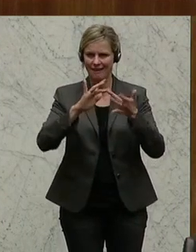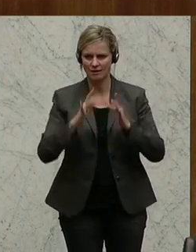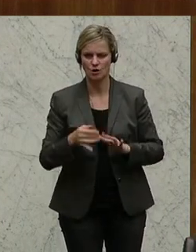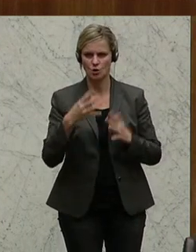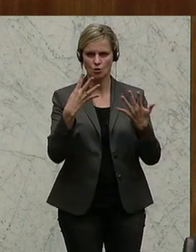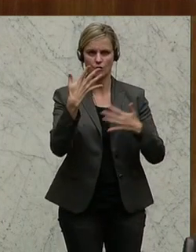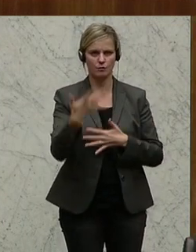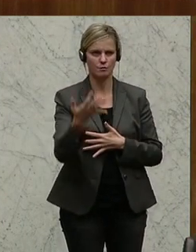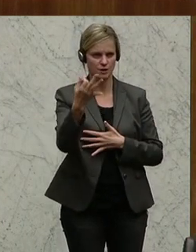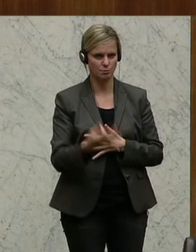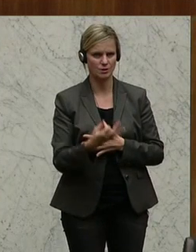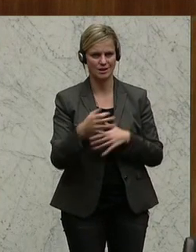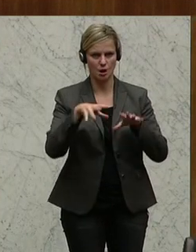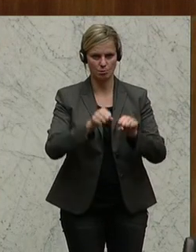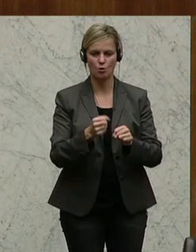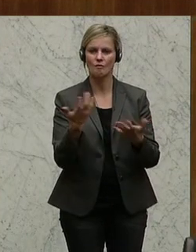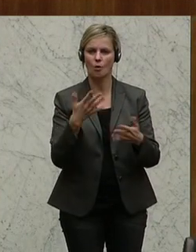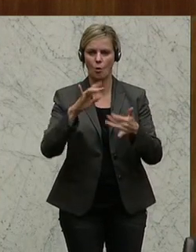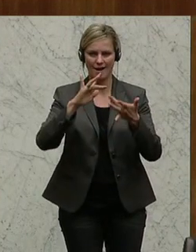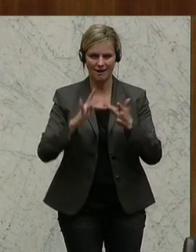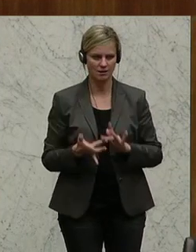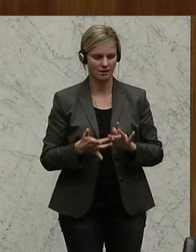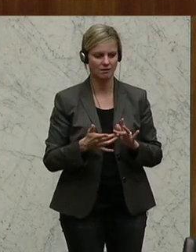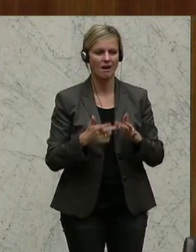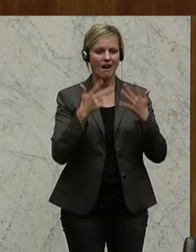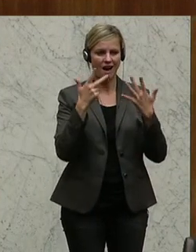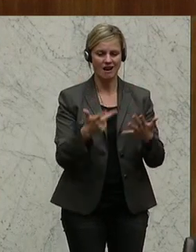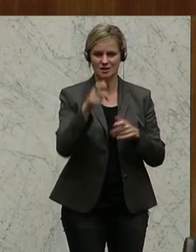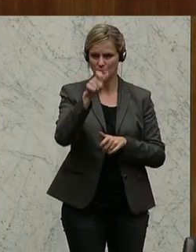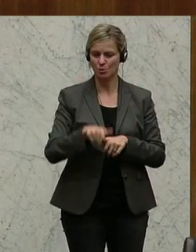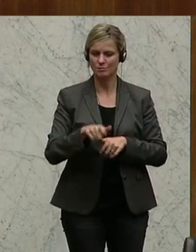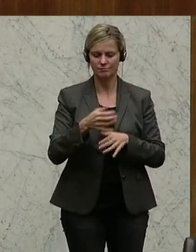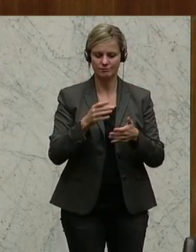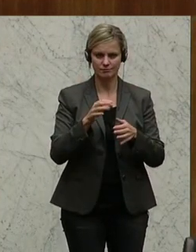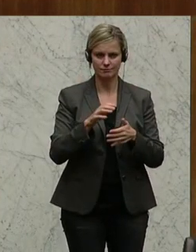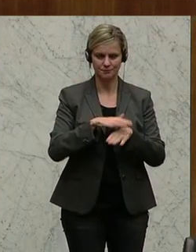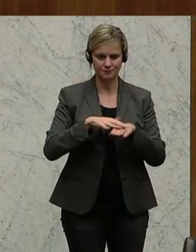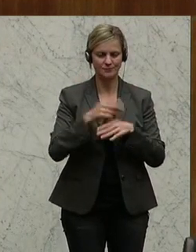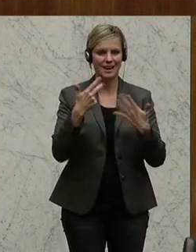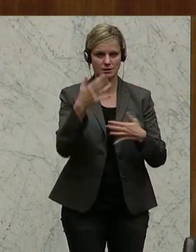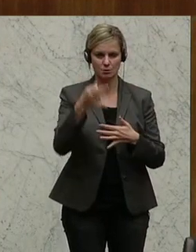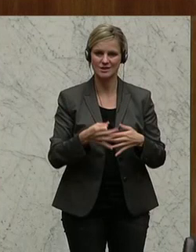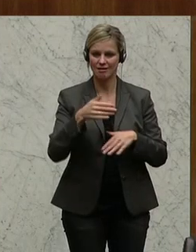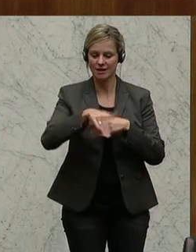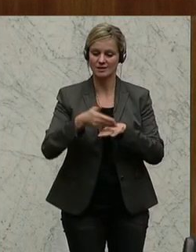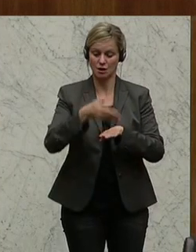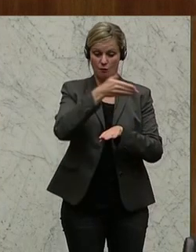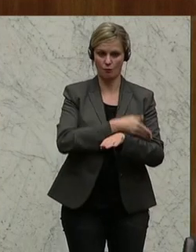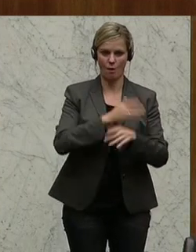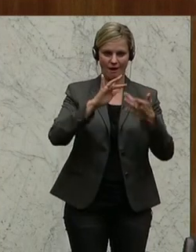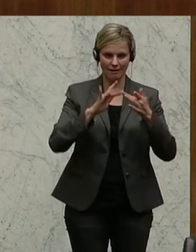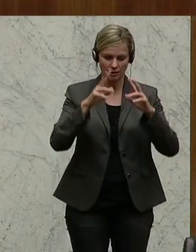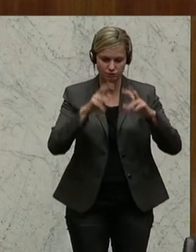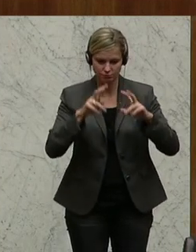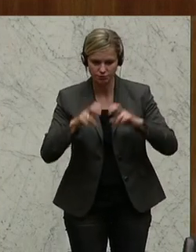59 Prozent der Buchungen finden im Internet statt. Ganze 80 Prozent der Gäste informieren sich vorher im Internet. Das bedeutet,